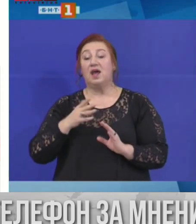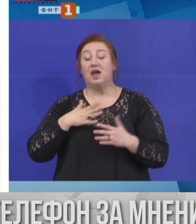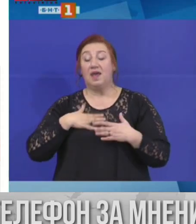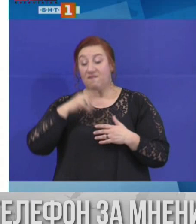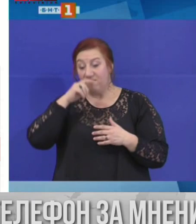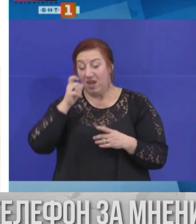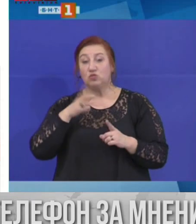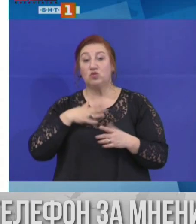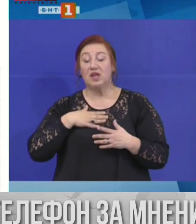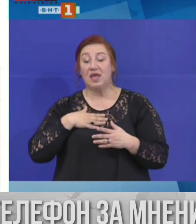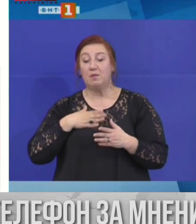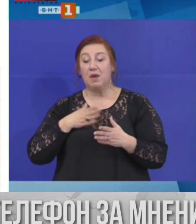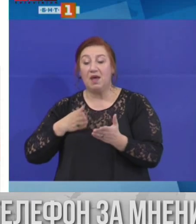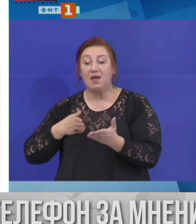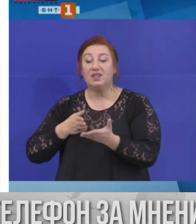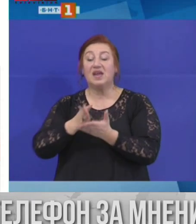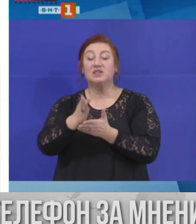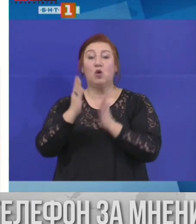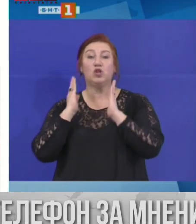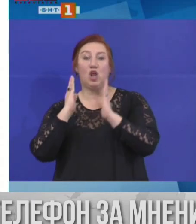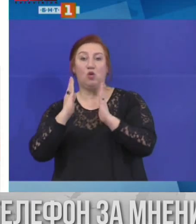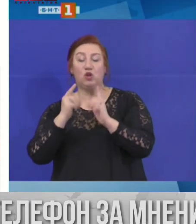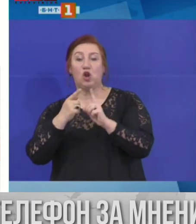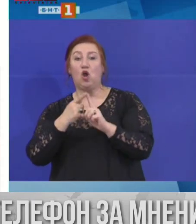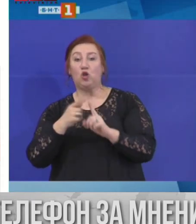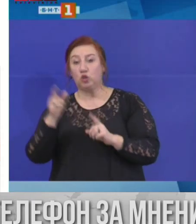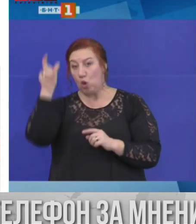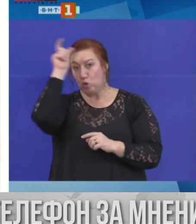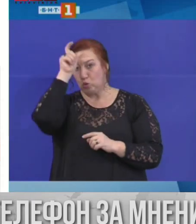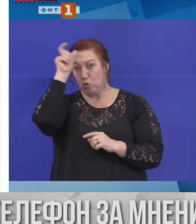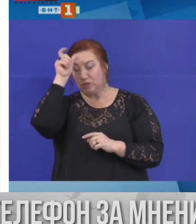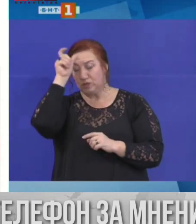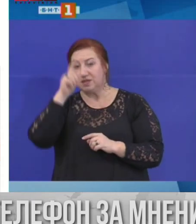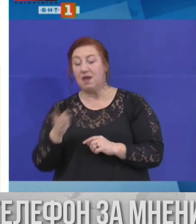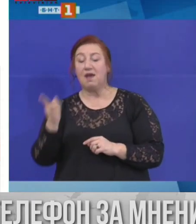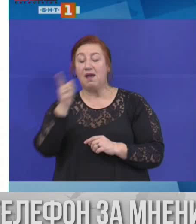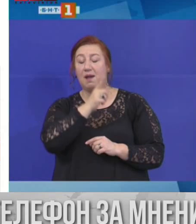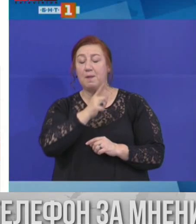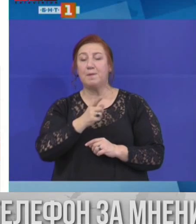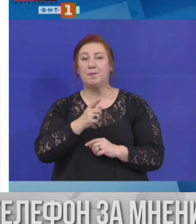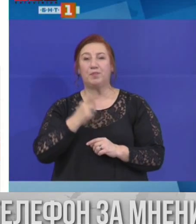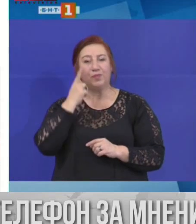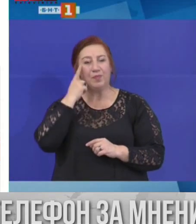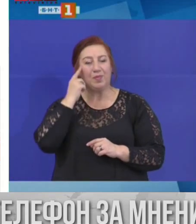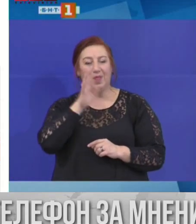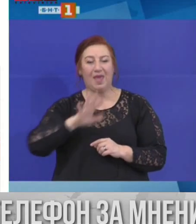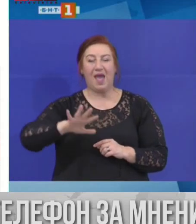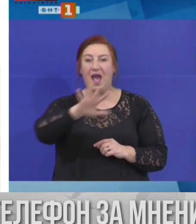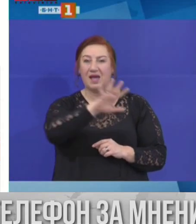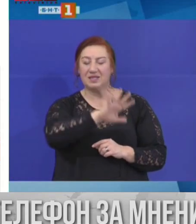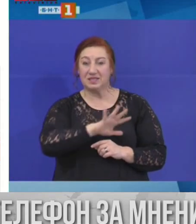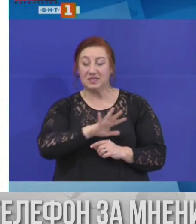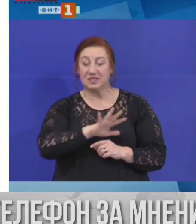транспортен коридор към Турция, а от там към Азия, има ангажимента си да осигури и нормалното функциониране на